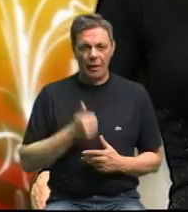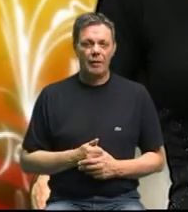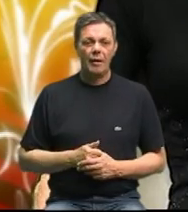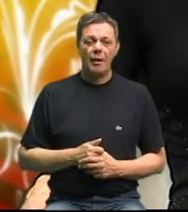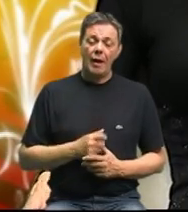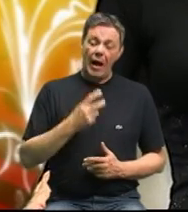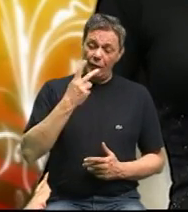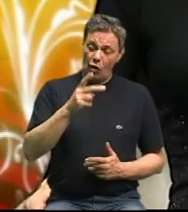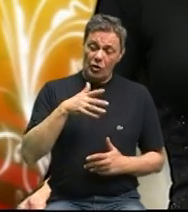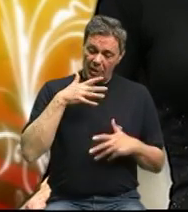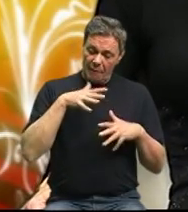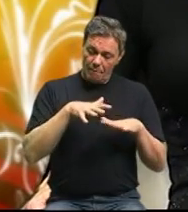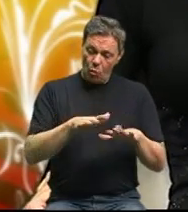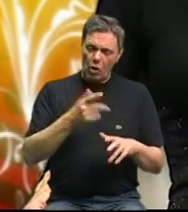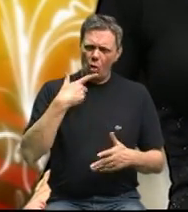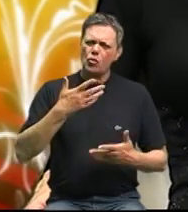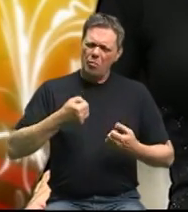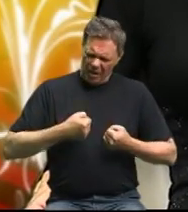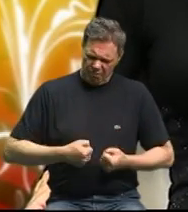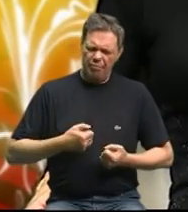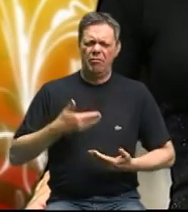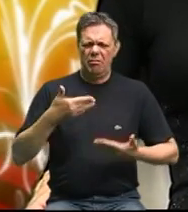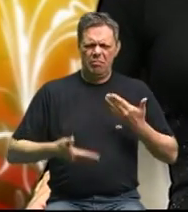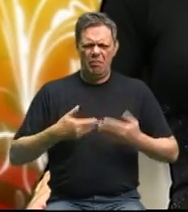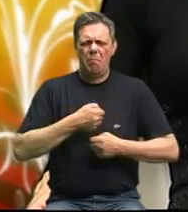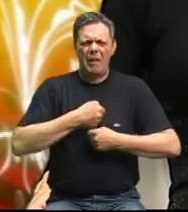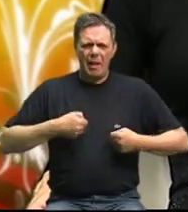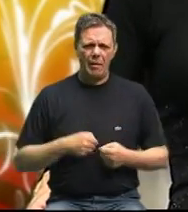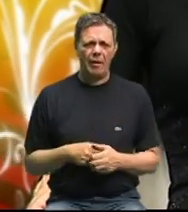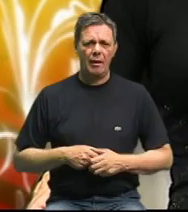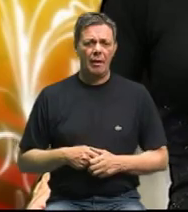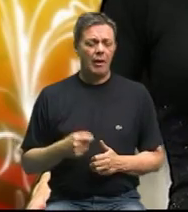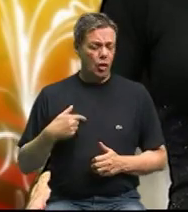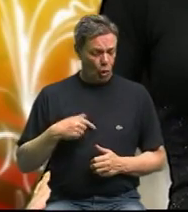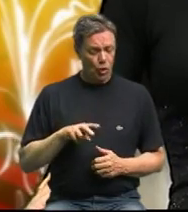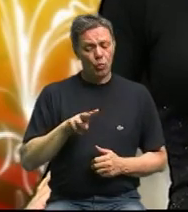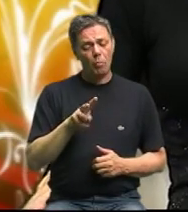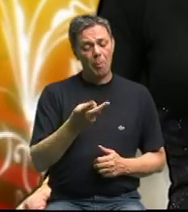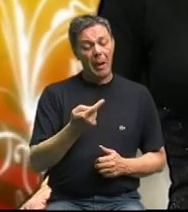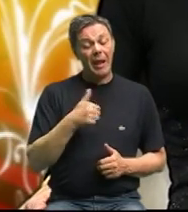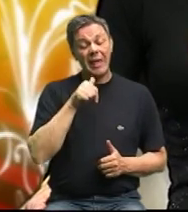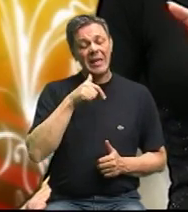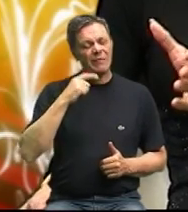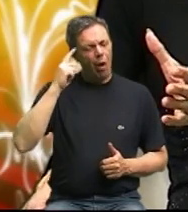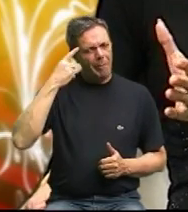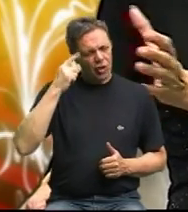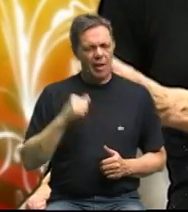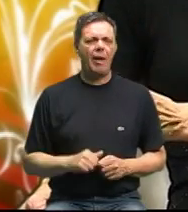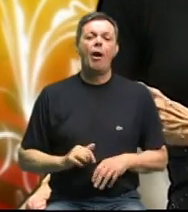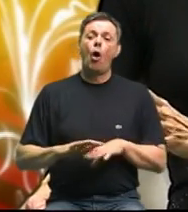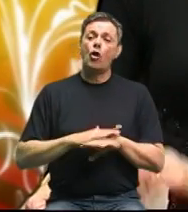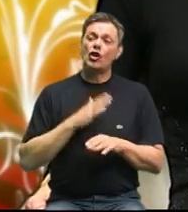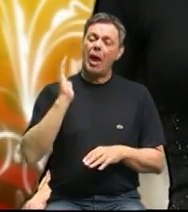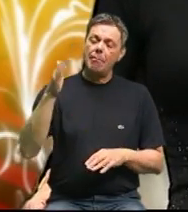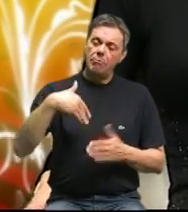težinu i sad se osjetija jako fino promijenja i svoje mišljenje i svoj osjećaj prema